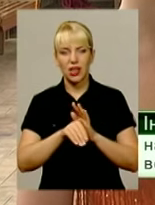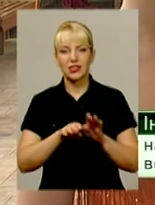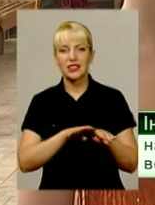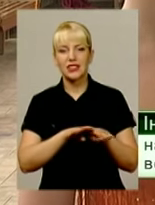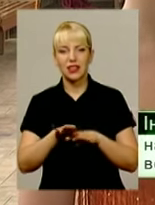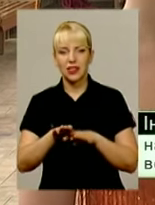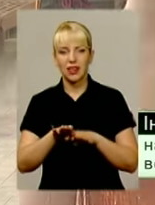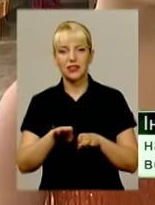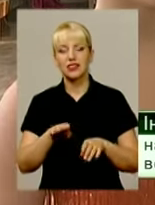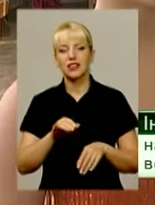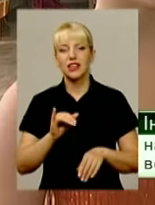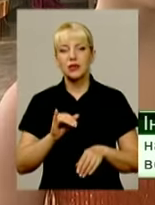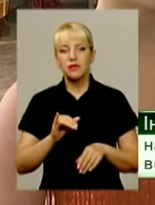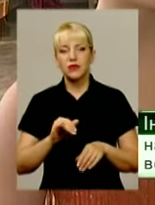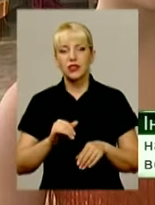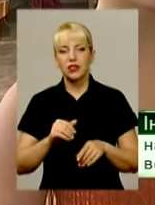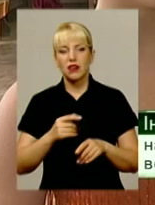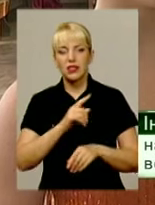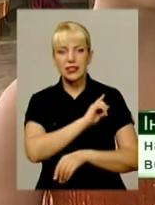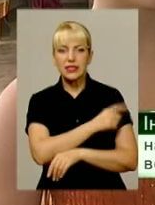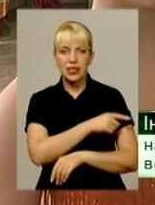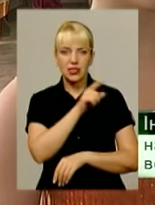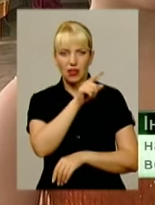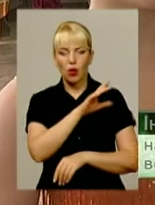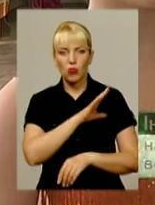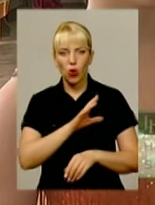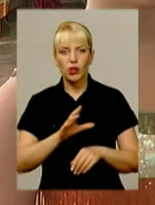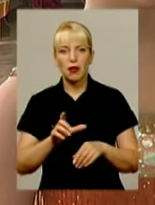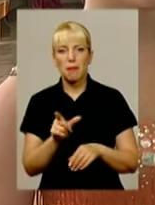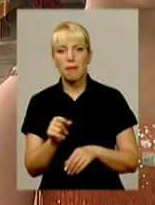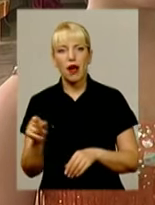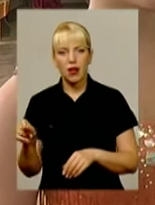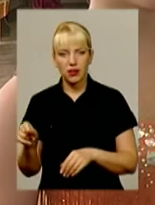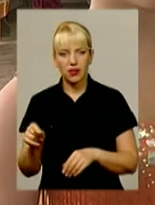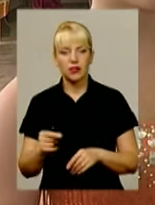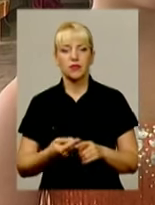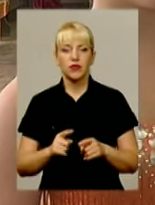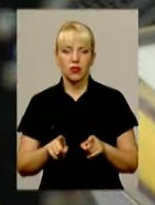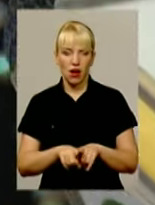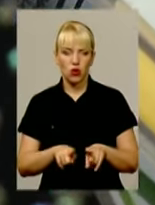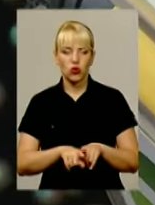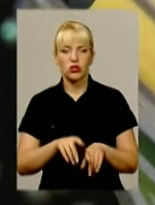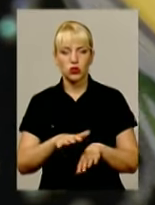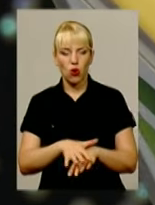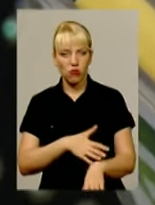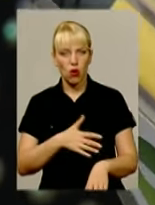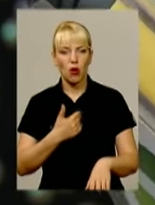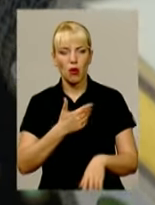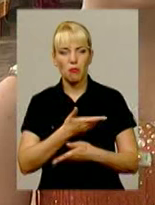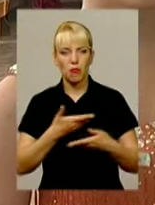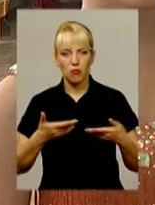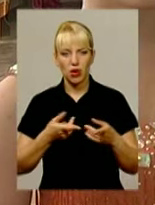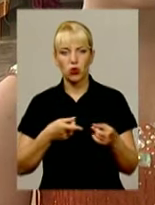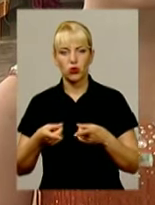латиноамериканську програму. Досить сильні всі пари були, всі були достойні. Ми також готувалися дуже довго. Ми